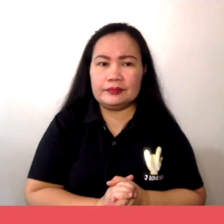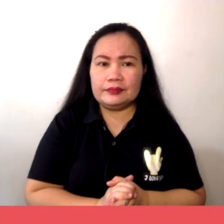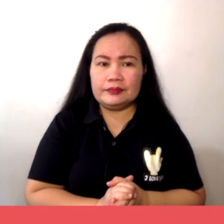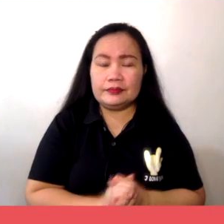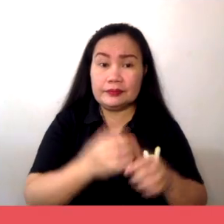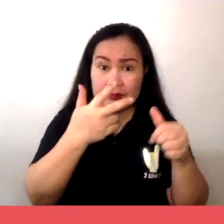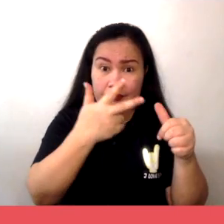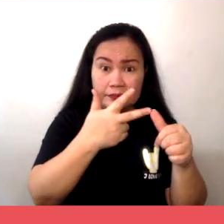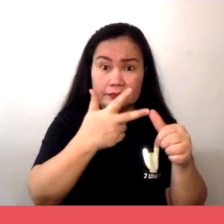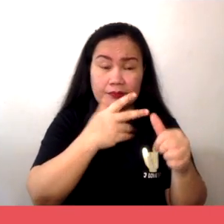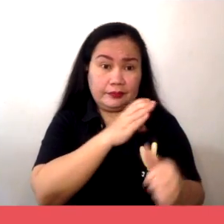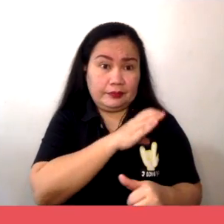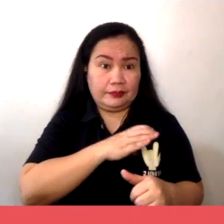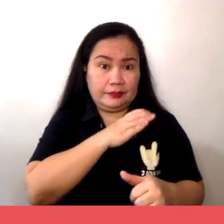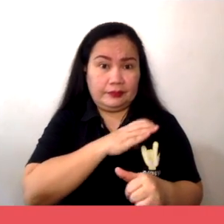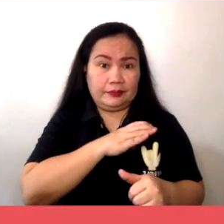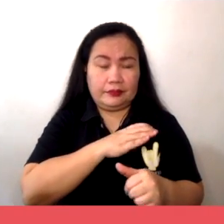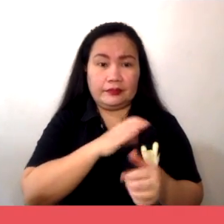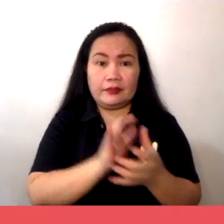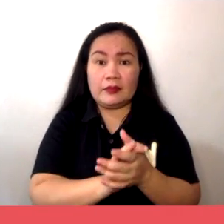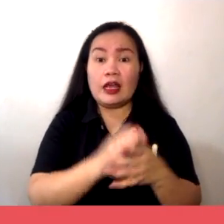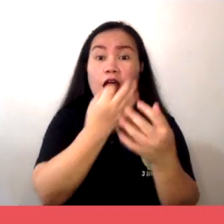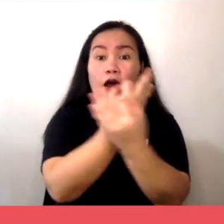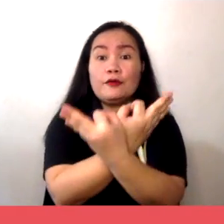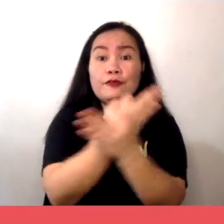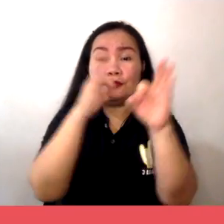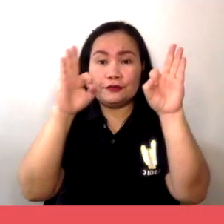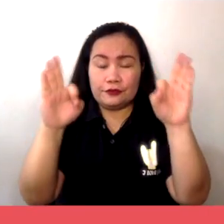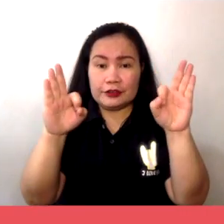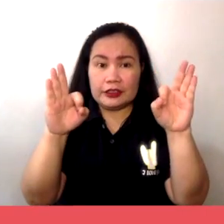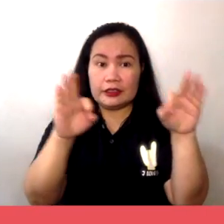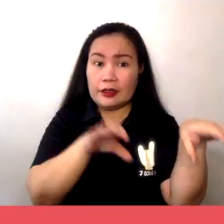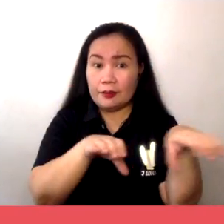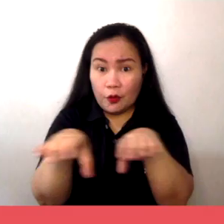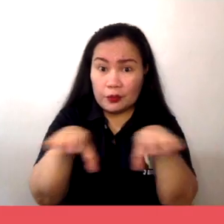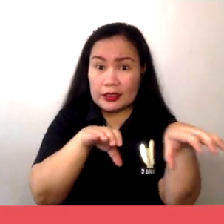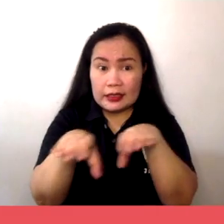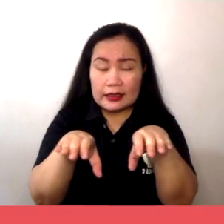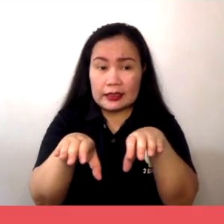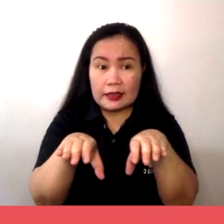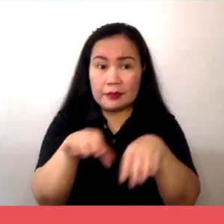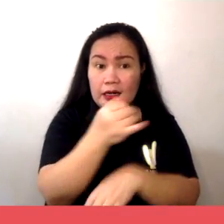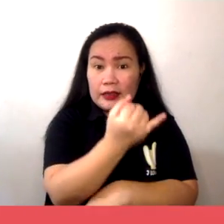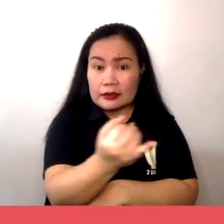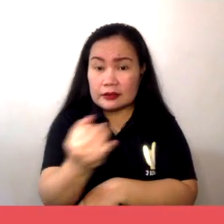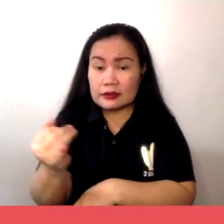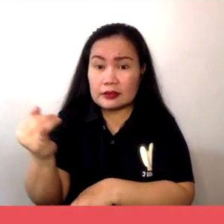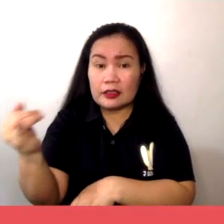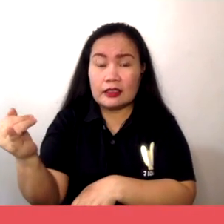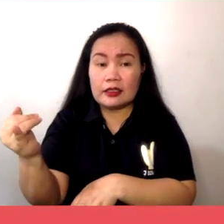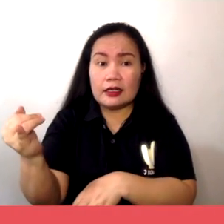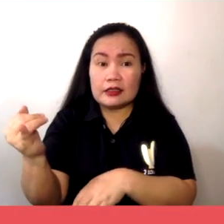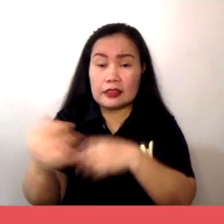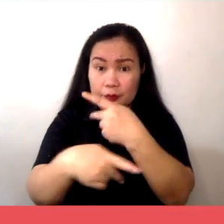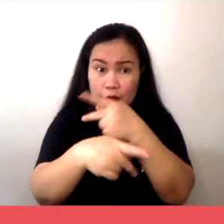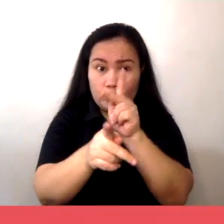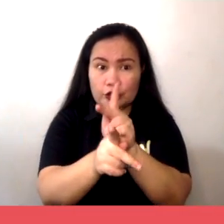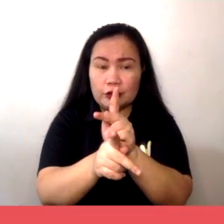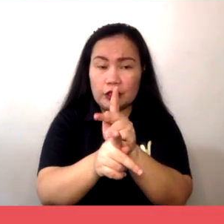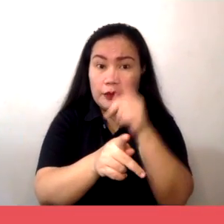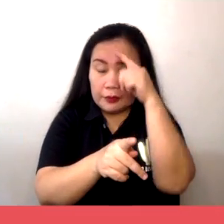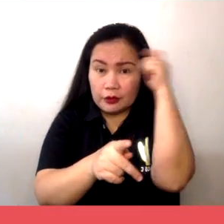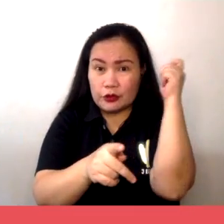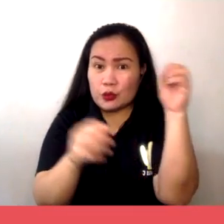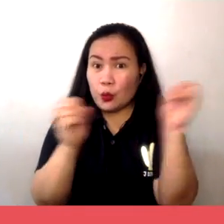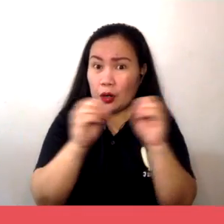Ang ikatlong katangian naman ay ang malayang paggalaw ng sangkap ng produksyon. Dahil walang direktang may